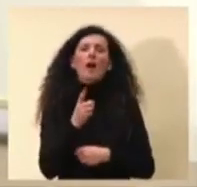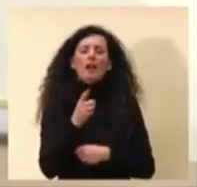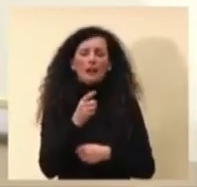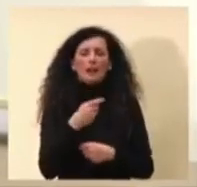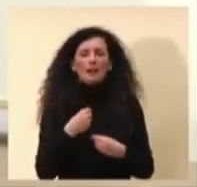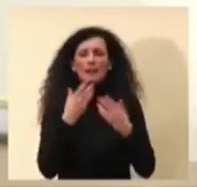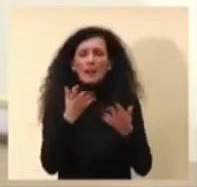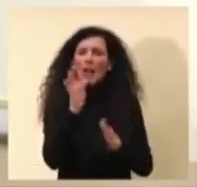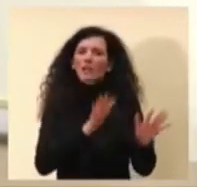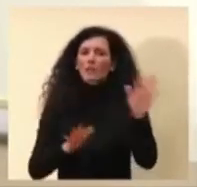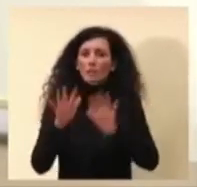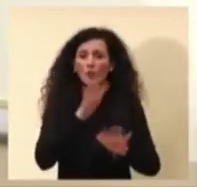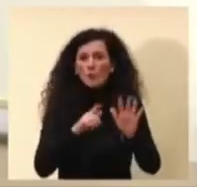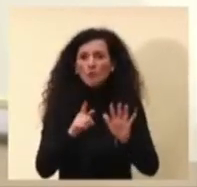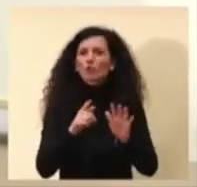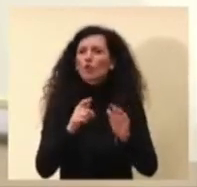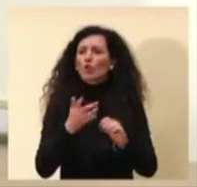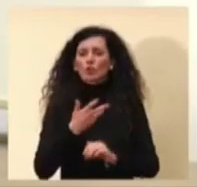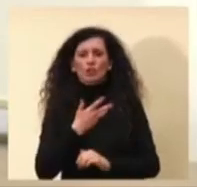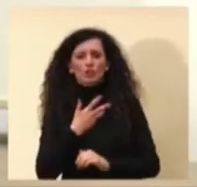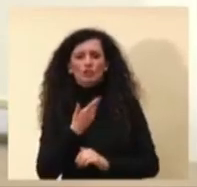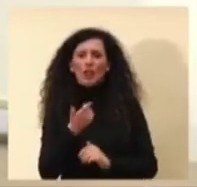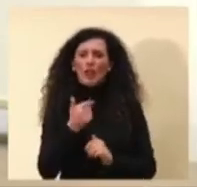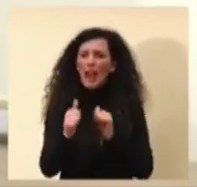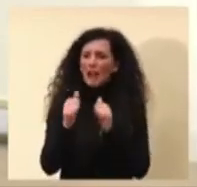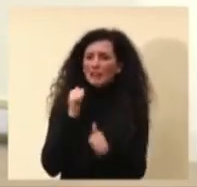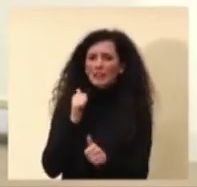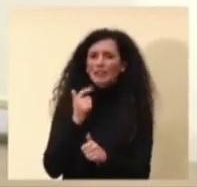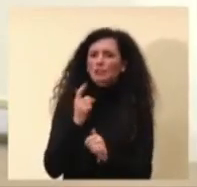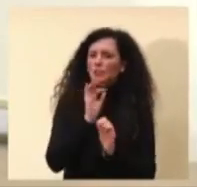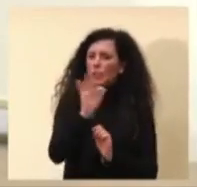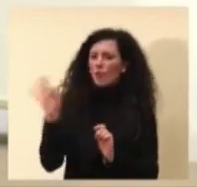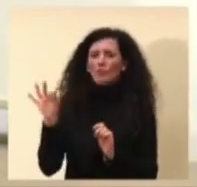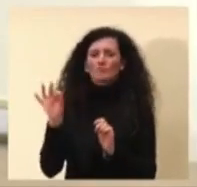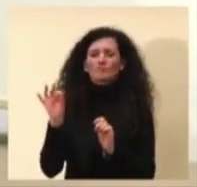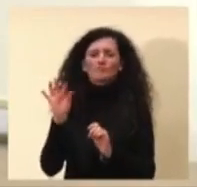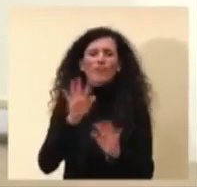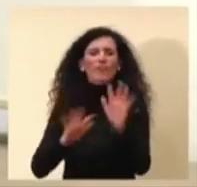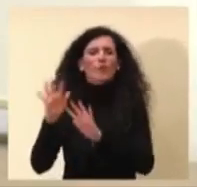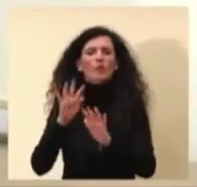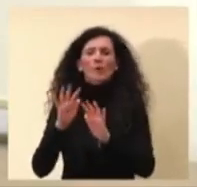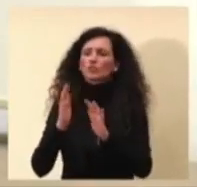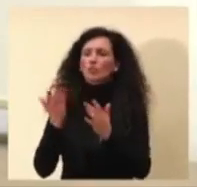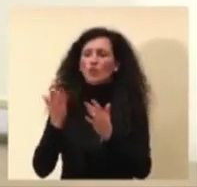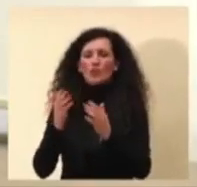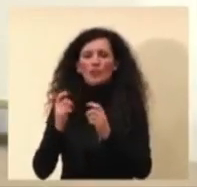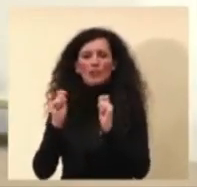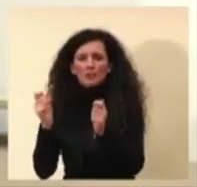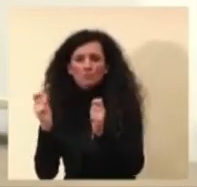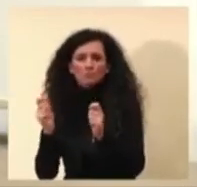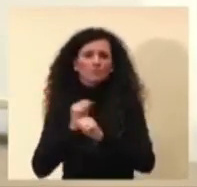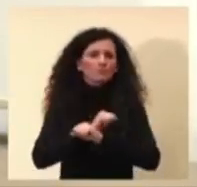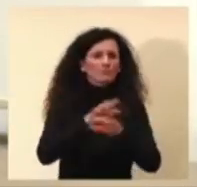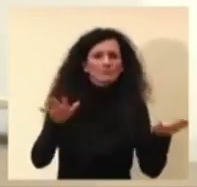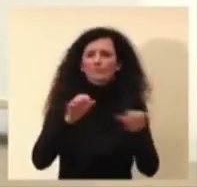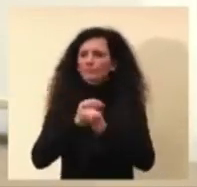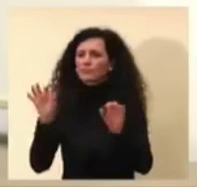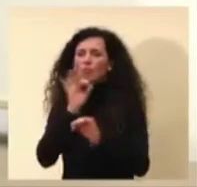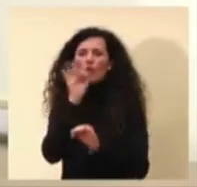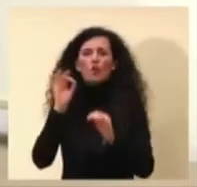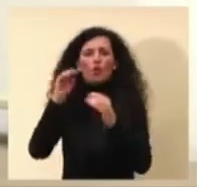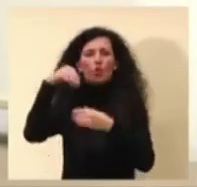trovate su alcuni organi di informazione ovviamente sono frutto di anticipazioni